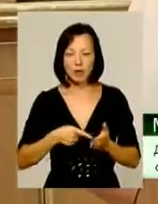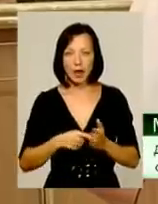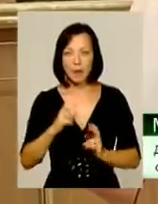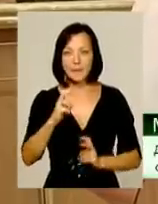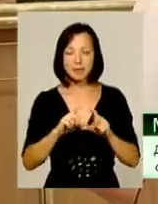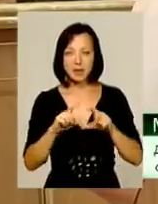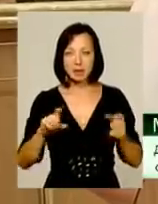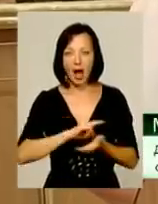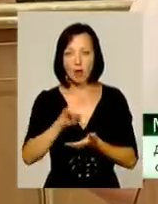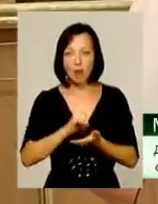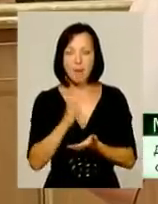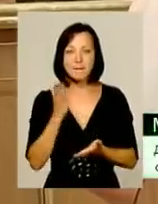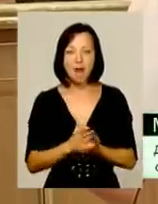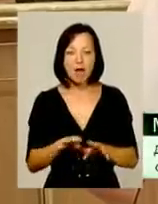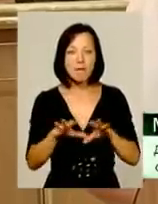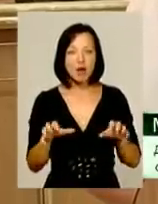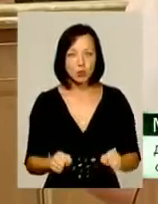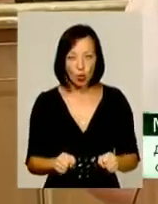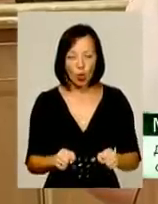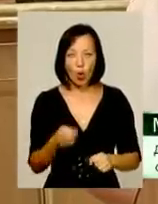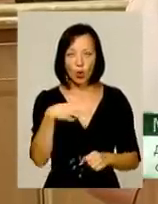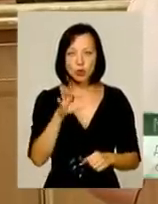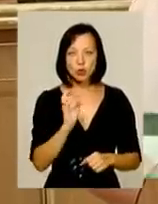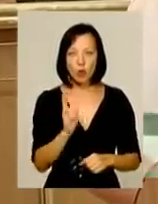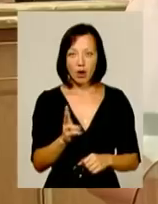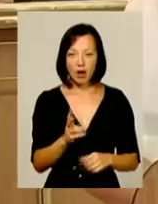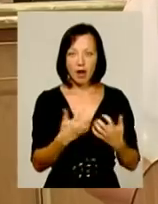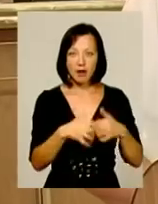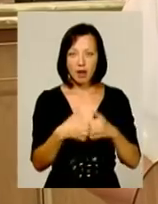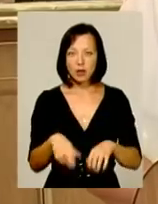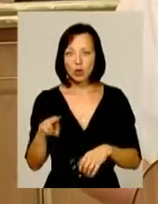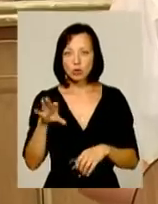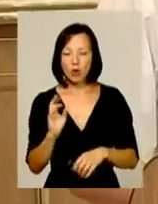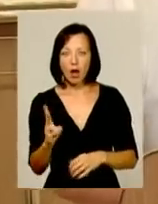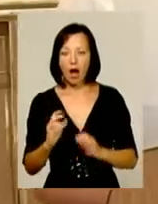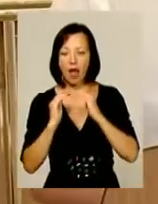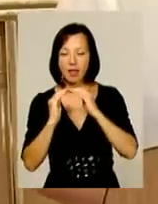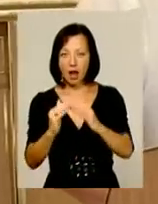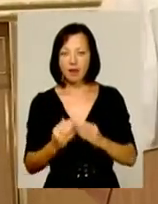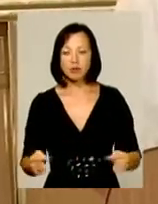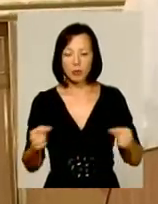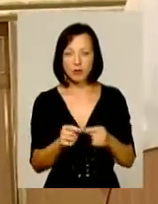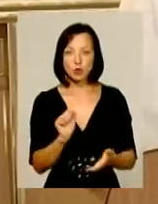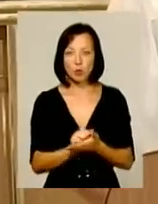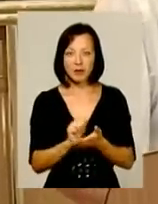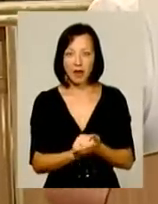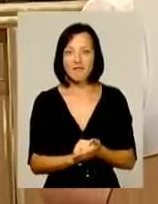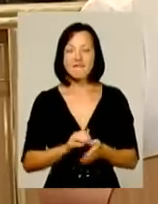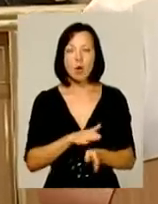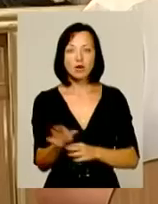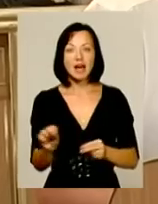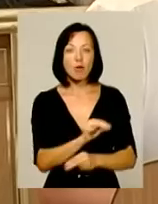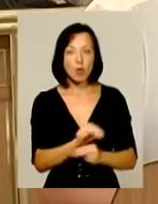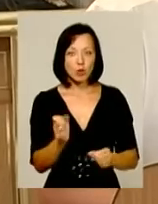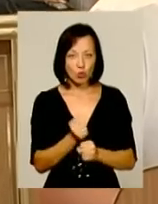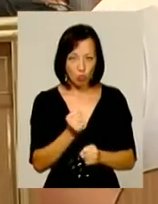«Хмельницький» має нерухоме майно, а саме докагрегатів і докангар. Відповідно до статутної документації товариство виконує ремонтні